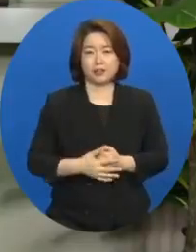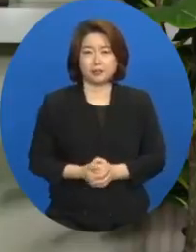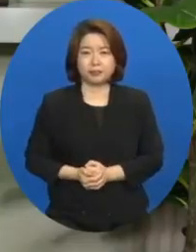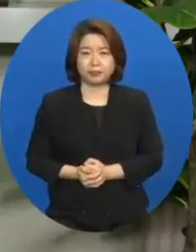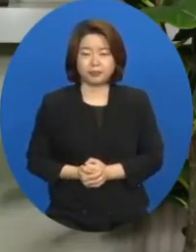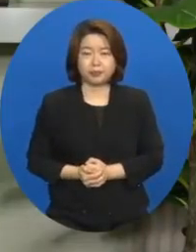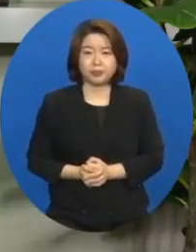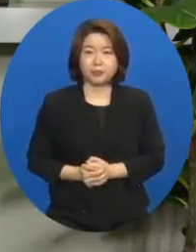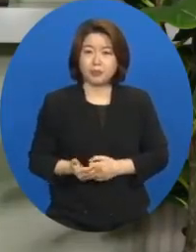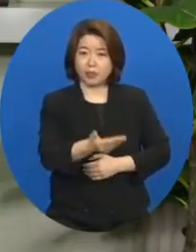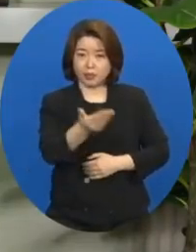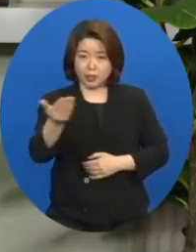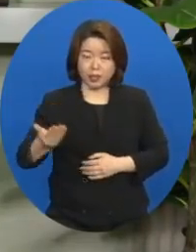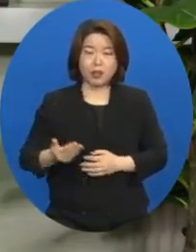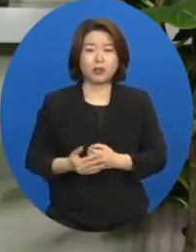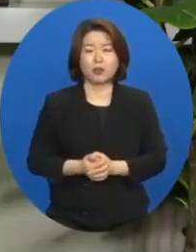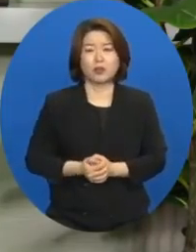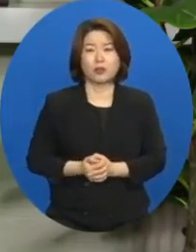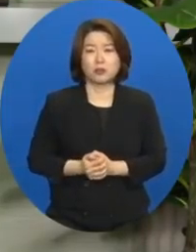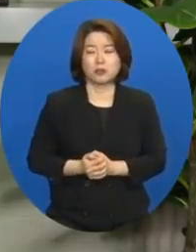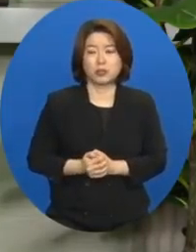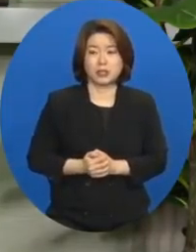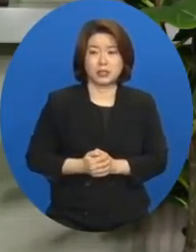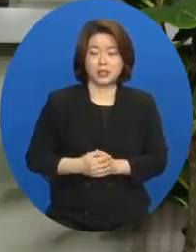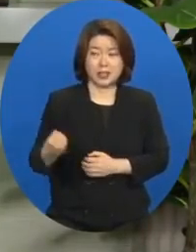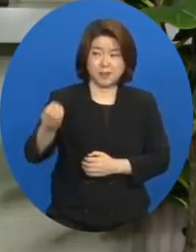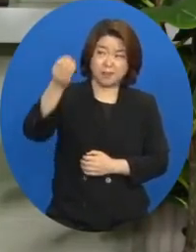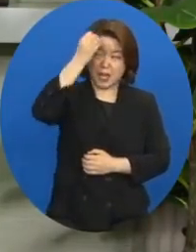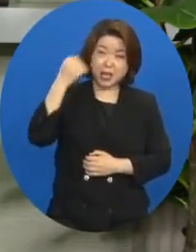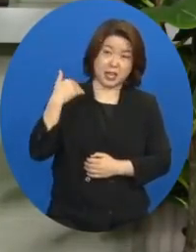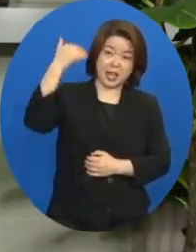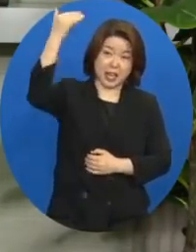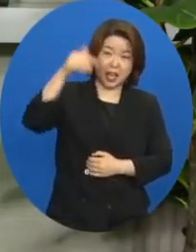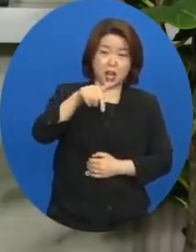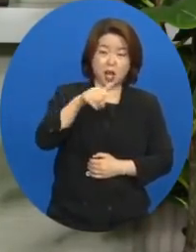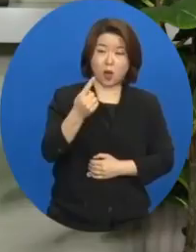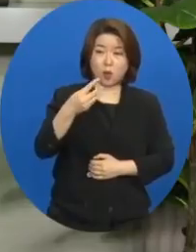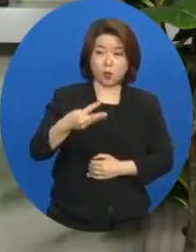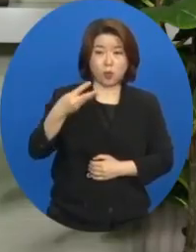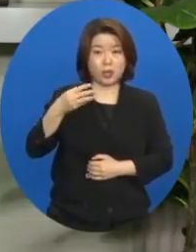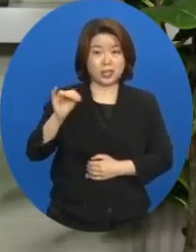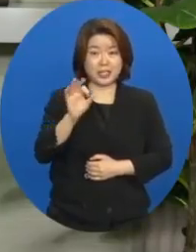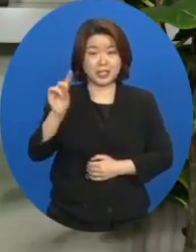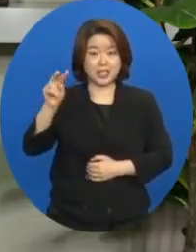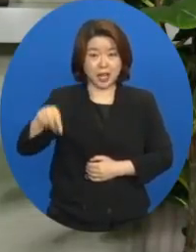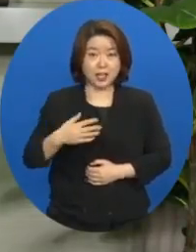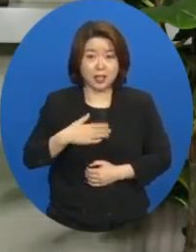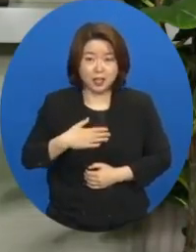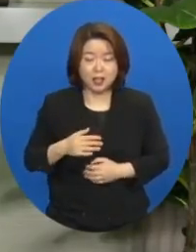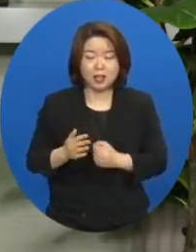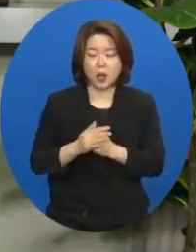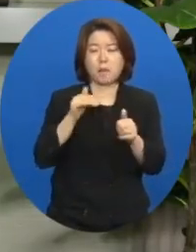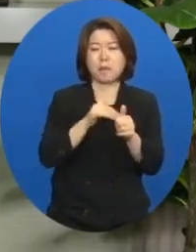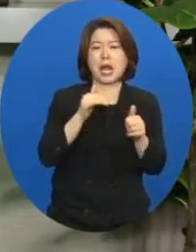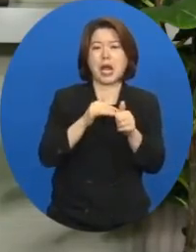여러분 골리앗이라고 아시죠? 그 골리앗이 블레셋의 장수입니다.